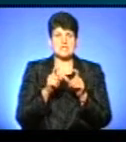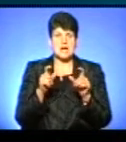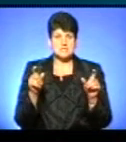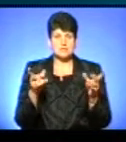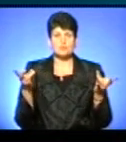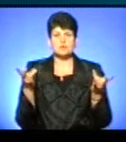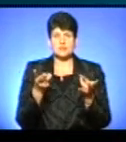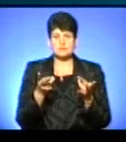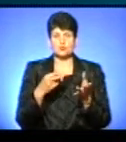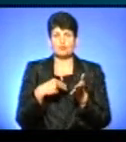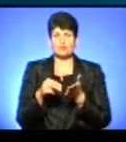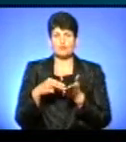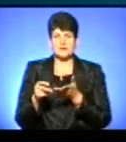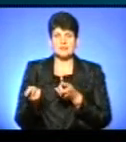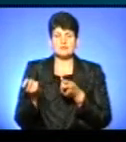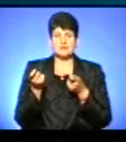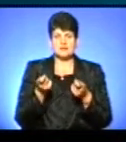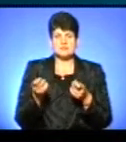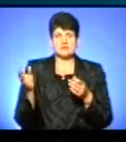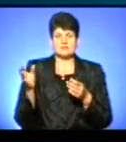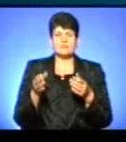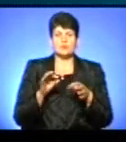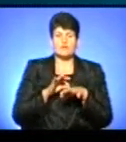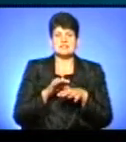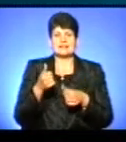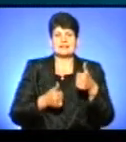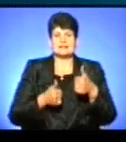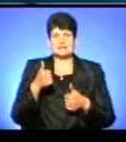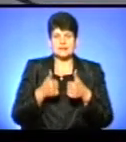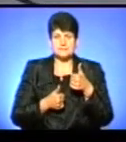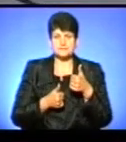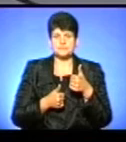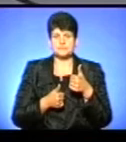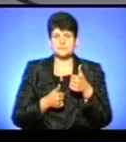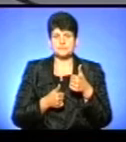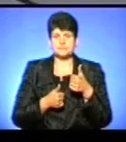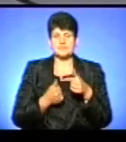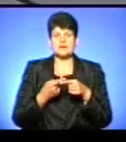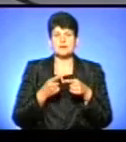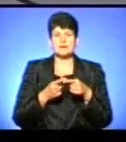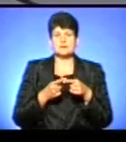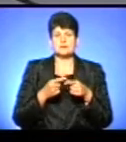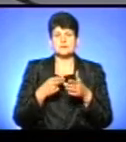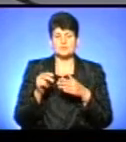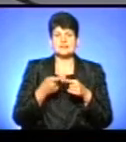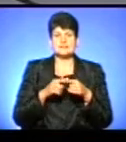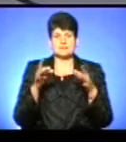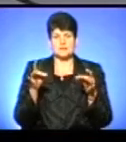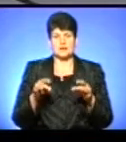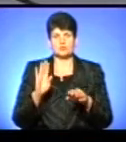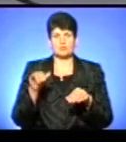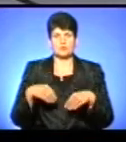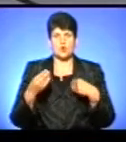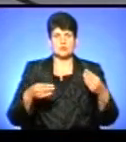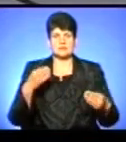потрібно закупити, провести всі тендери і закупити ці пакети, щоб потім роздати